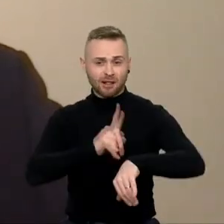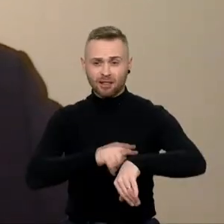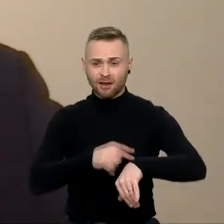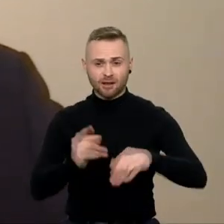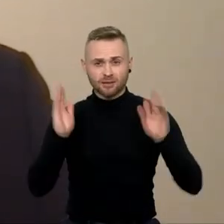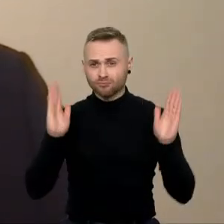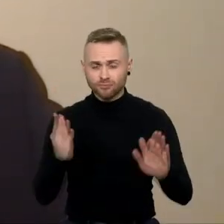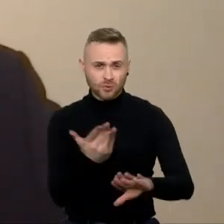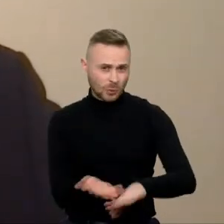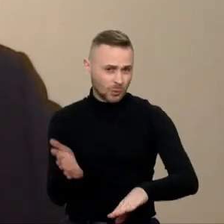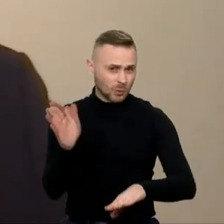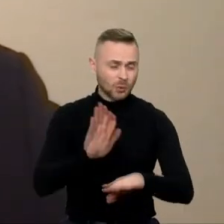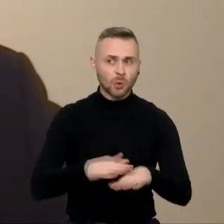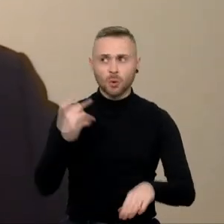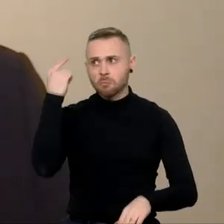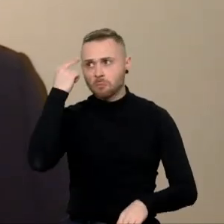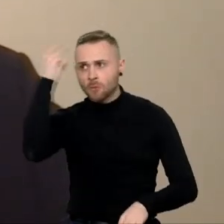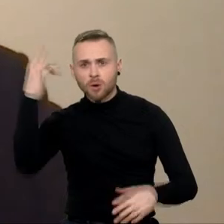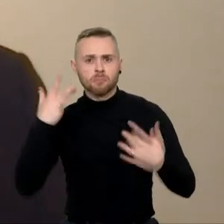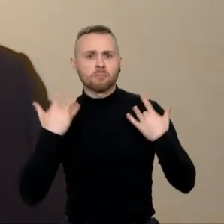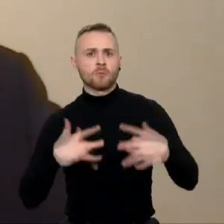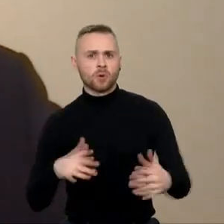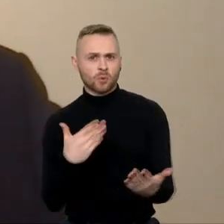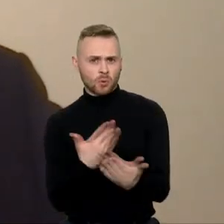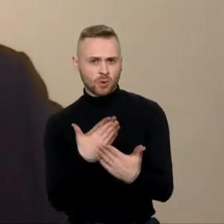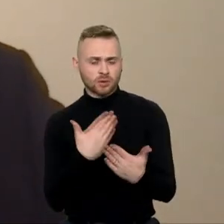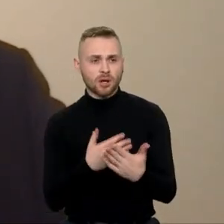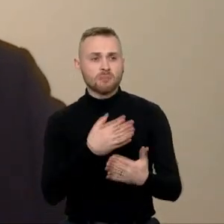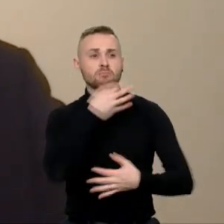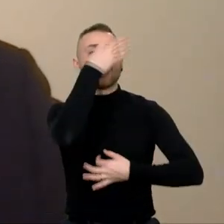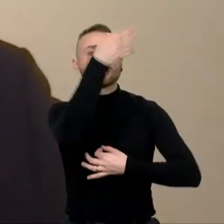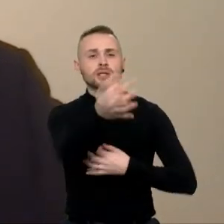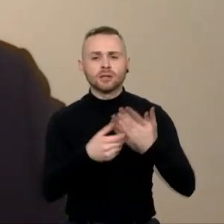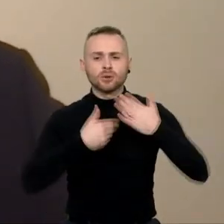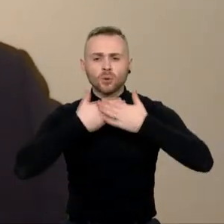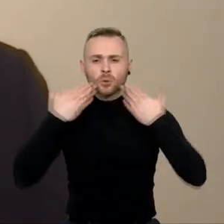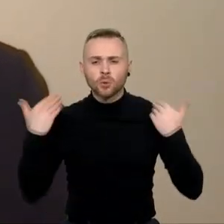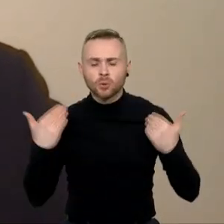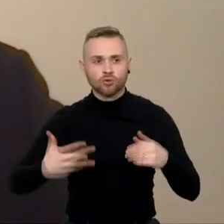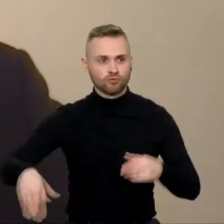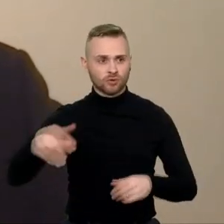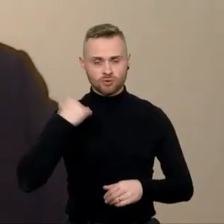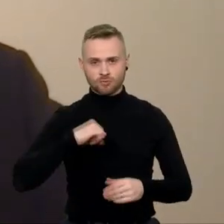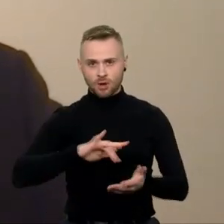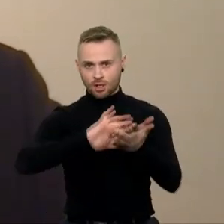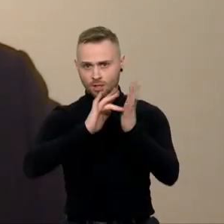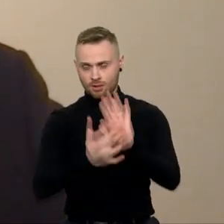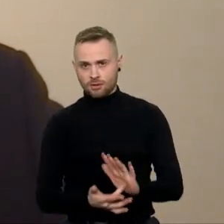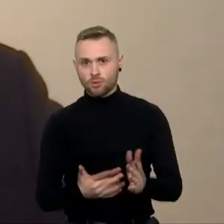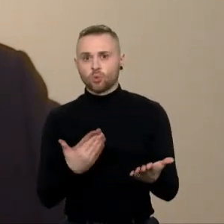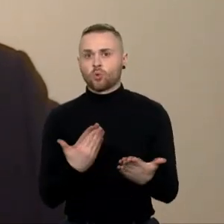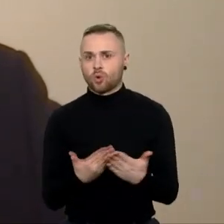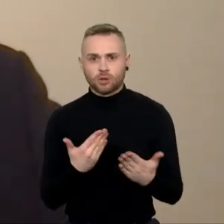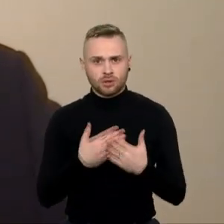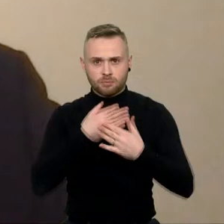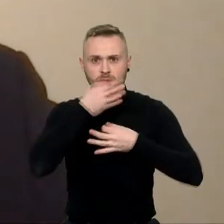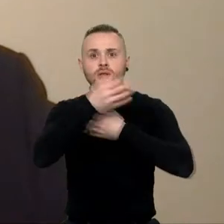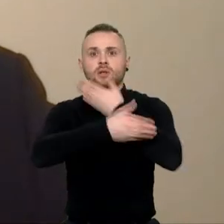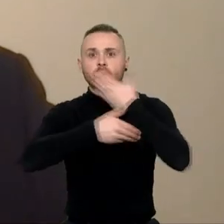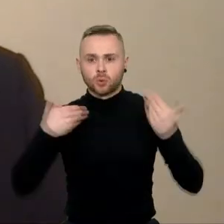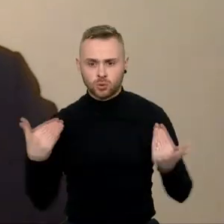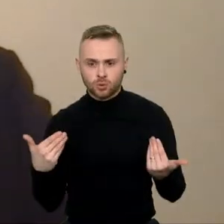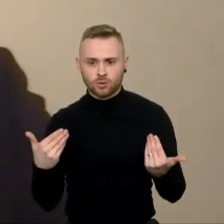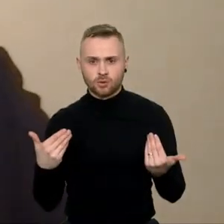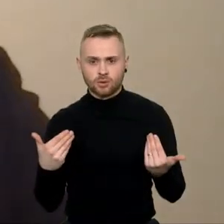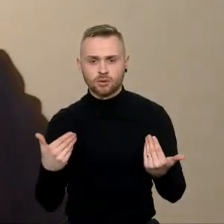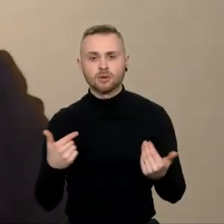tokį prastai iškomunikuotą sprendimą kelinti tiek daug abejonės. Turi būti atsakyta mano supratimu nedels, nes šiuo